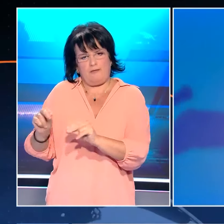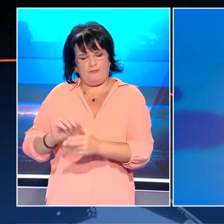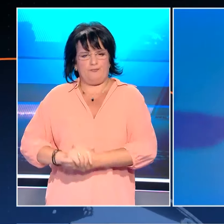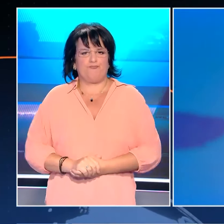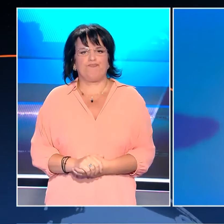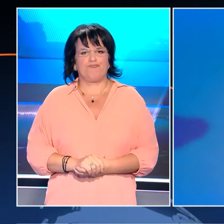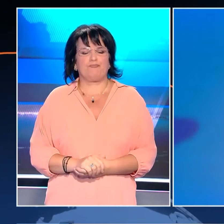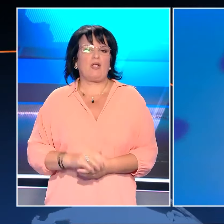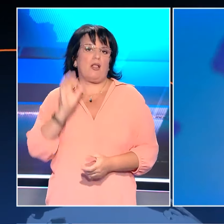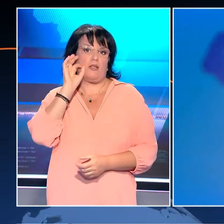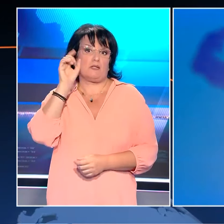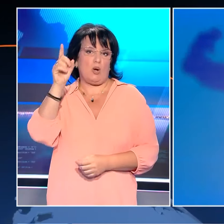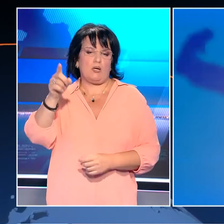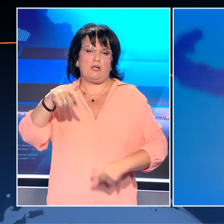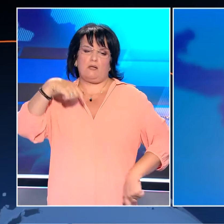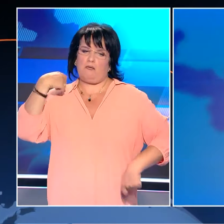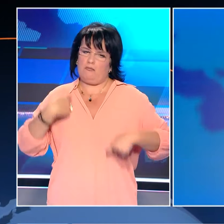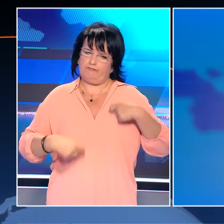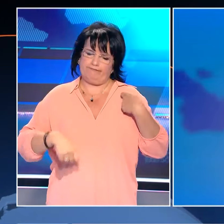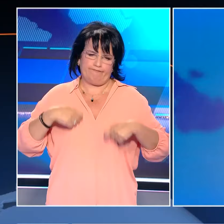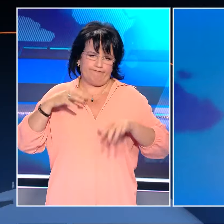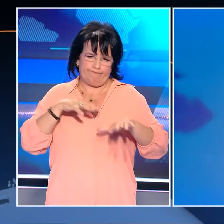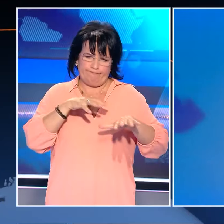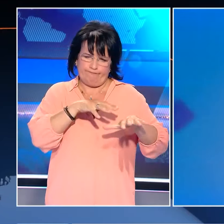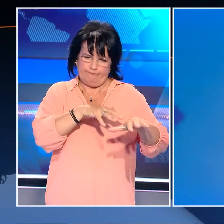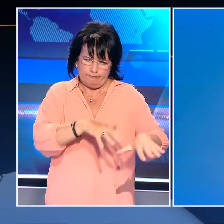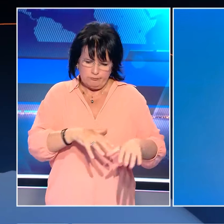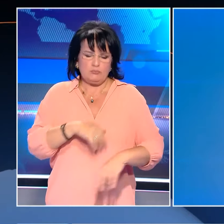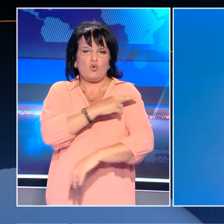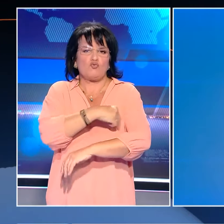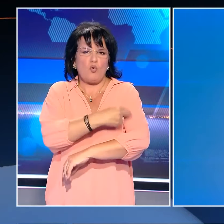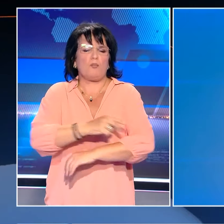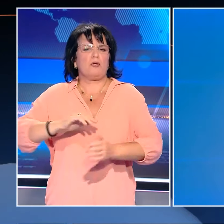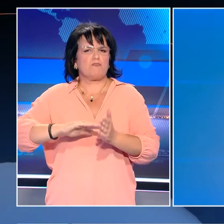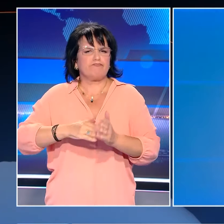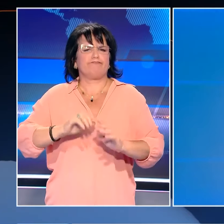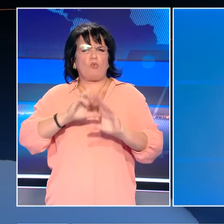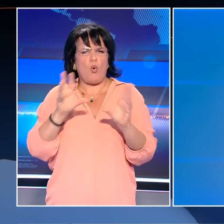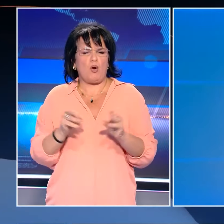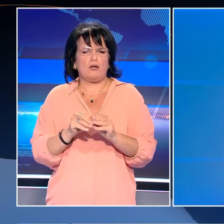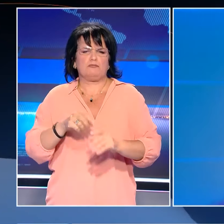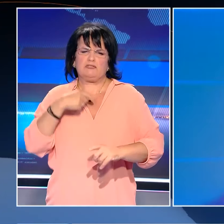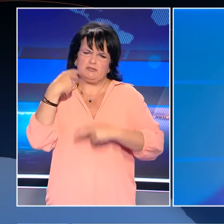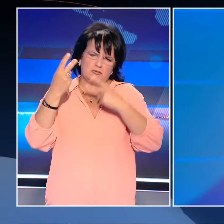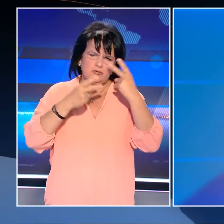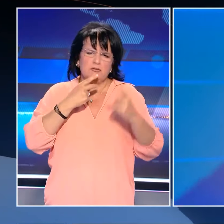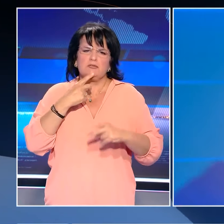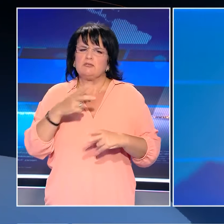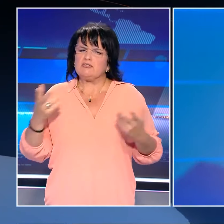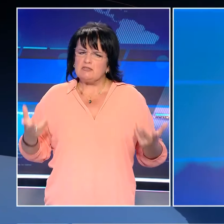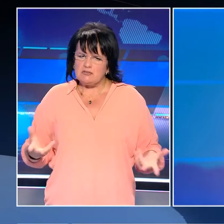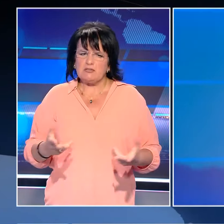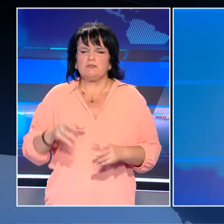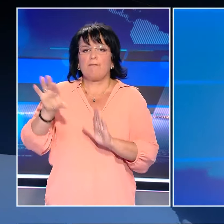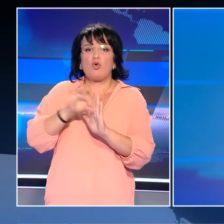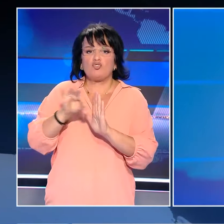διαδηλώσεων βρίσκεται η Θεσσαλονίκη, το χορό των κινητοποιήσεων. Άνοιξαν σήμερα οι υγειονομικοί ζητώντας μαζικές προσλήψεις